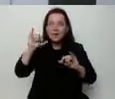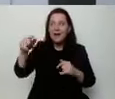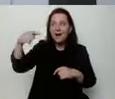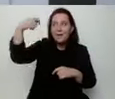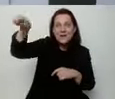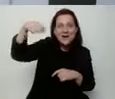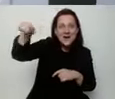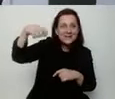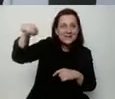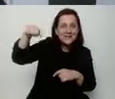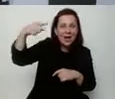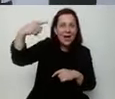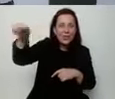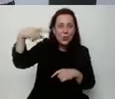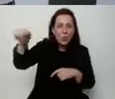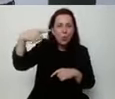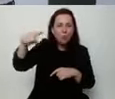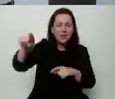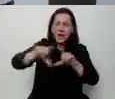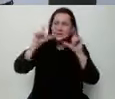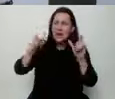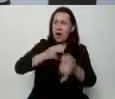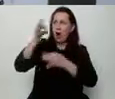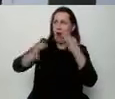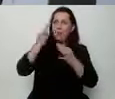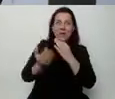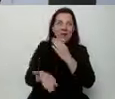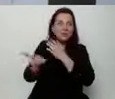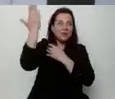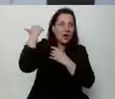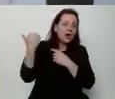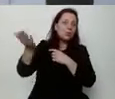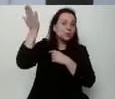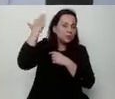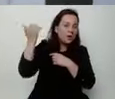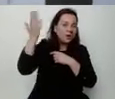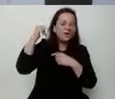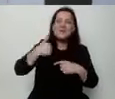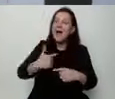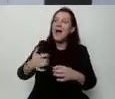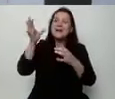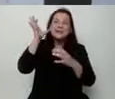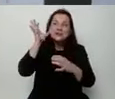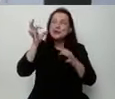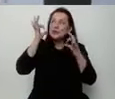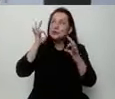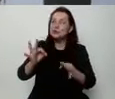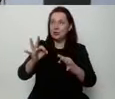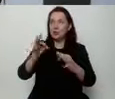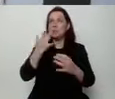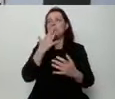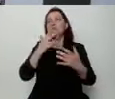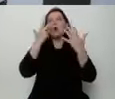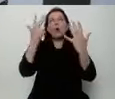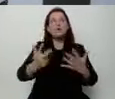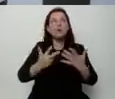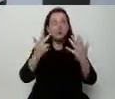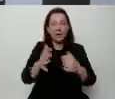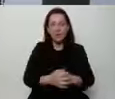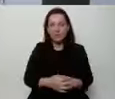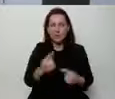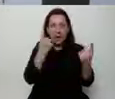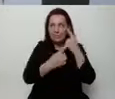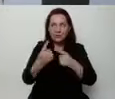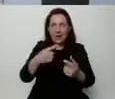Andrzej Duda ciągle opowiada o przeszłości. Ja słyszałem z jego ust dzisiaj znowu 8 lat. Już myślałem, że naprawdę tego nigdy nie